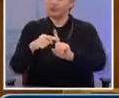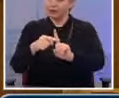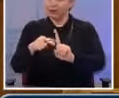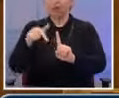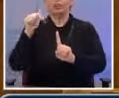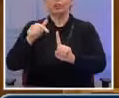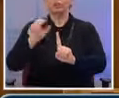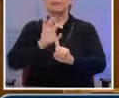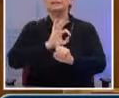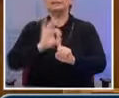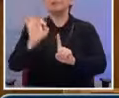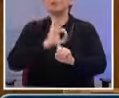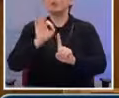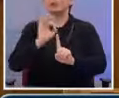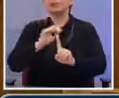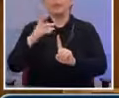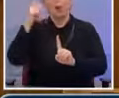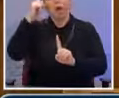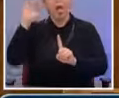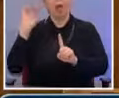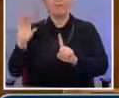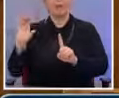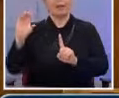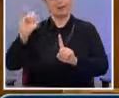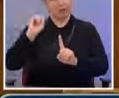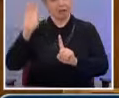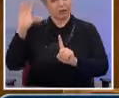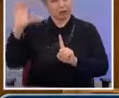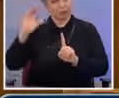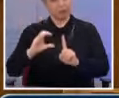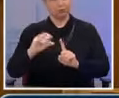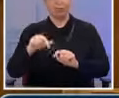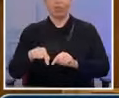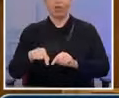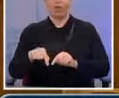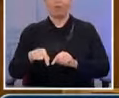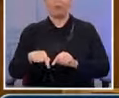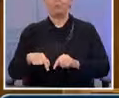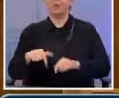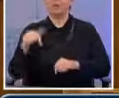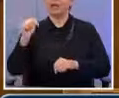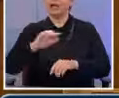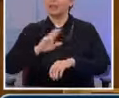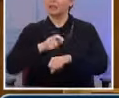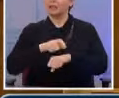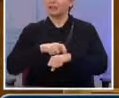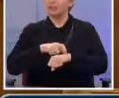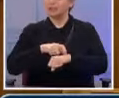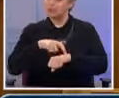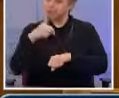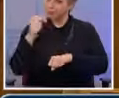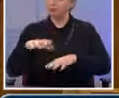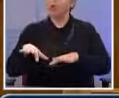άμεσες ξένες επενδύσεις. Ας μην ξεχνάμε ότι ήδη οι άμεσες ξένες επενδύσεις έχουν